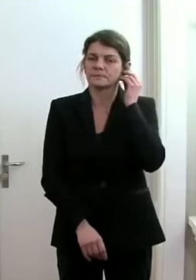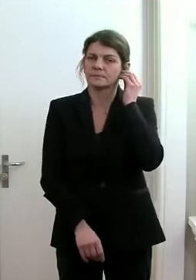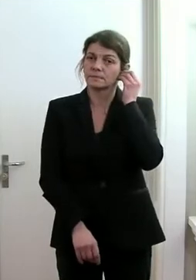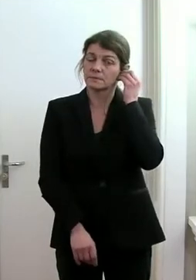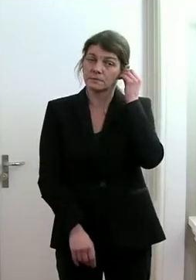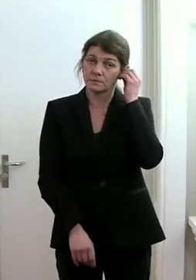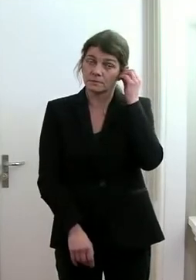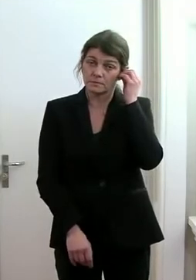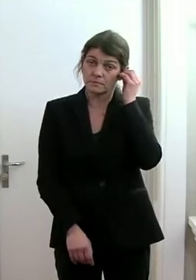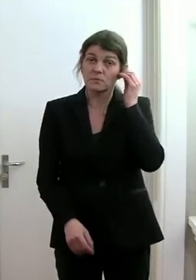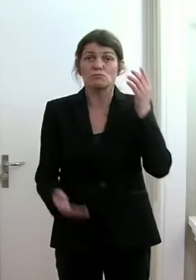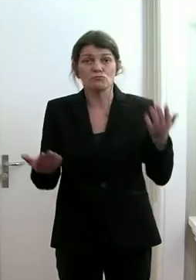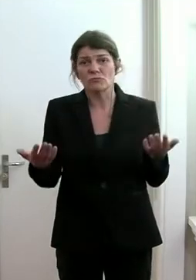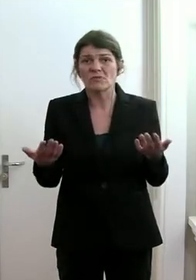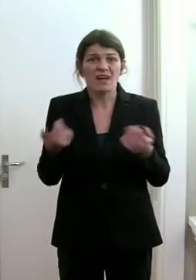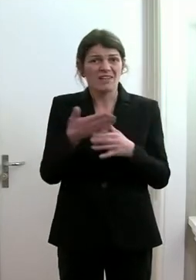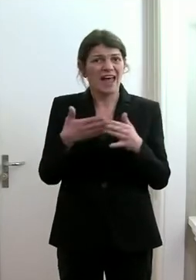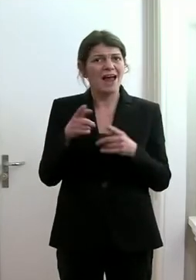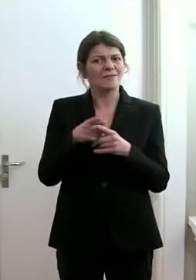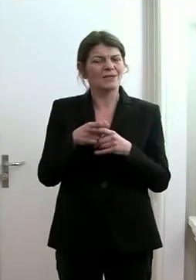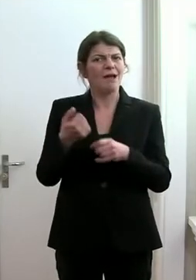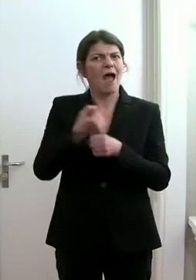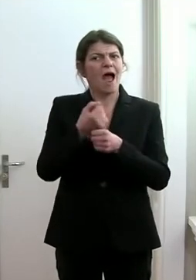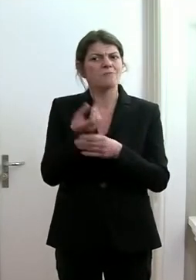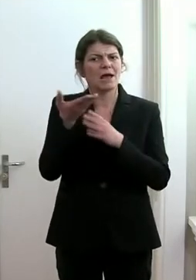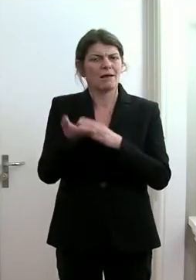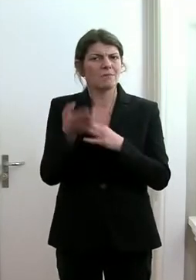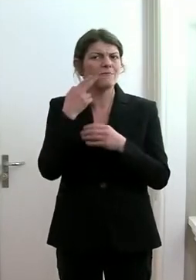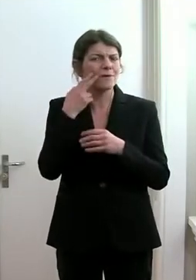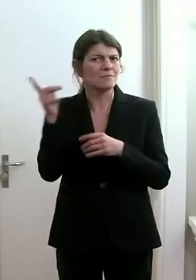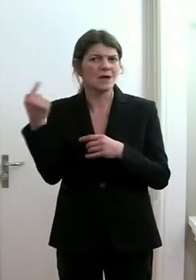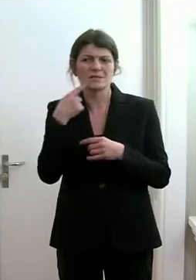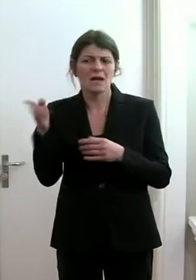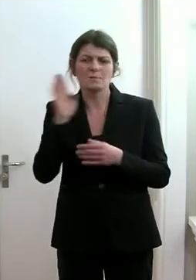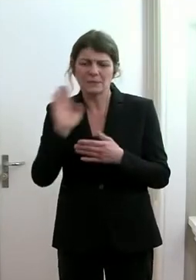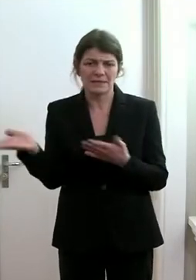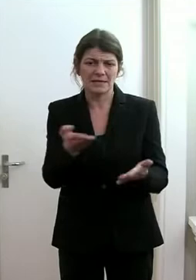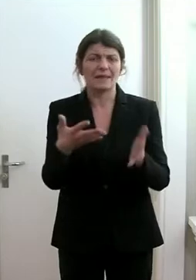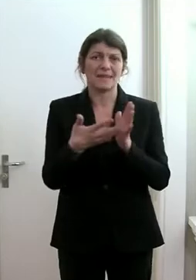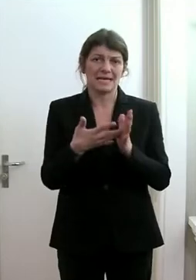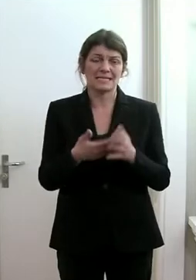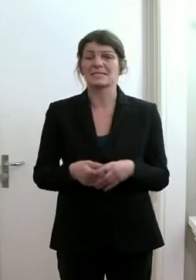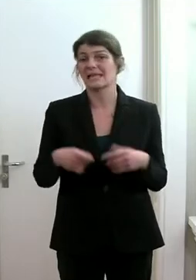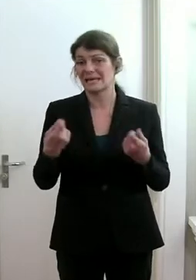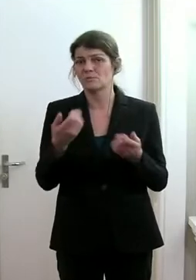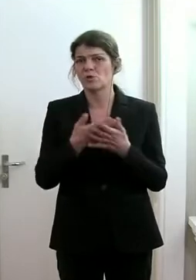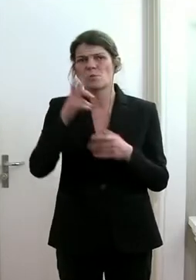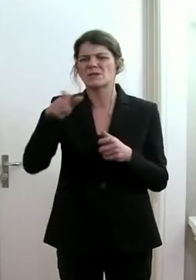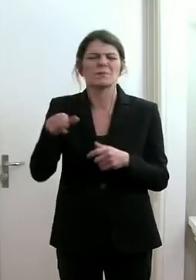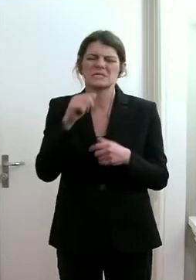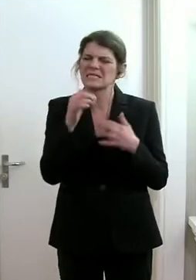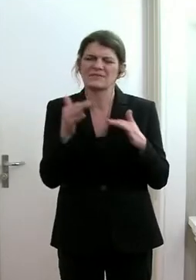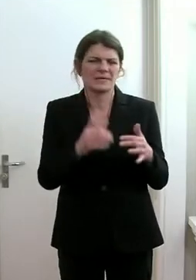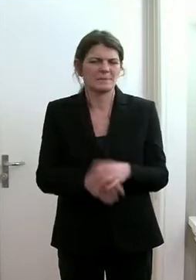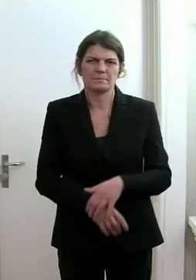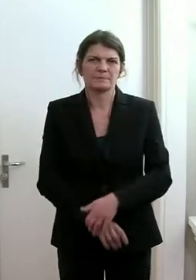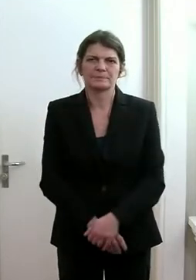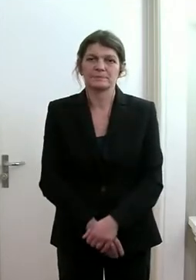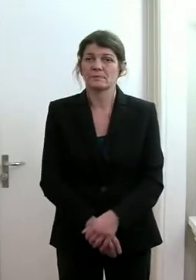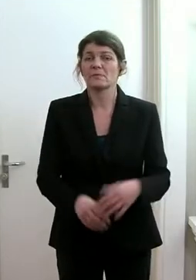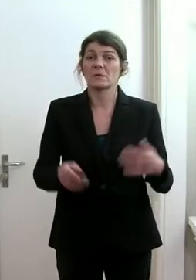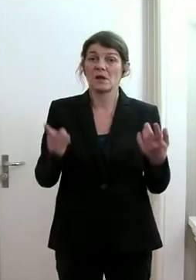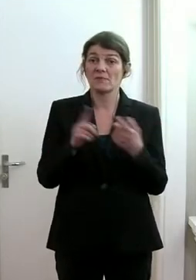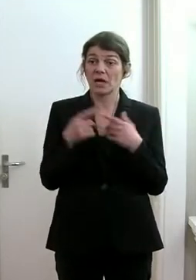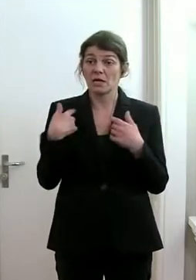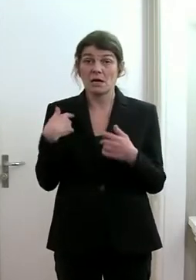Das ist, weil sie teilweise auch vom Arbeitgeber aufgefordert werden. Also wir haben auch solche Personen, aber es sind nicht viele. Wenn wir